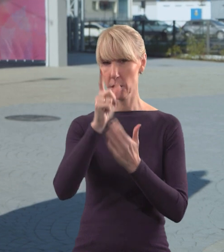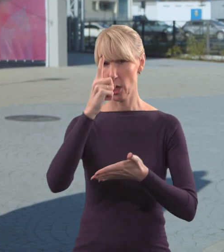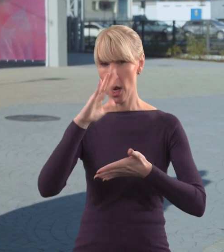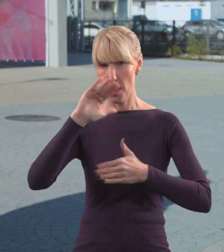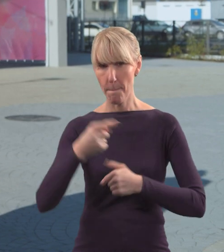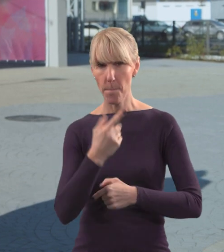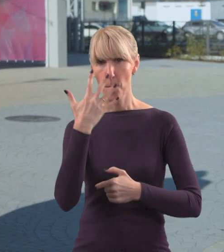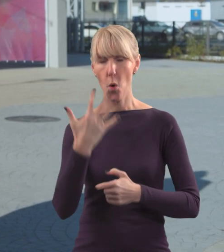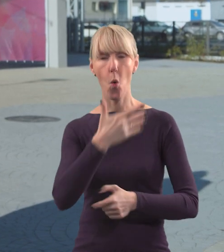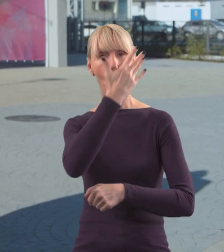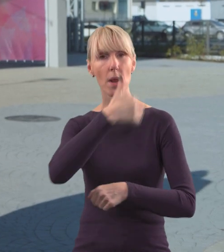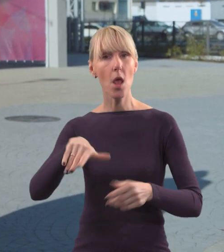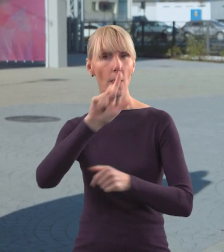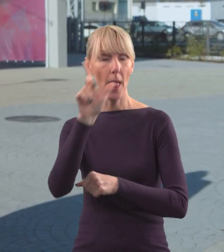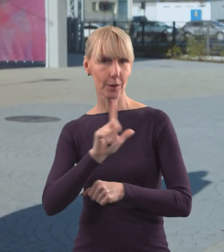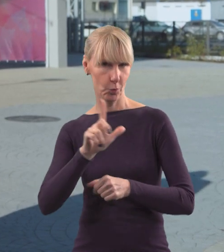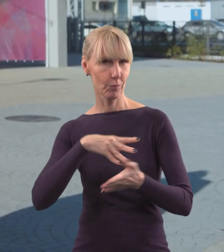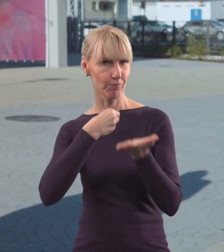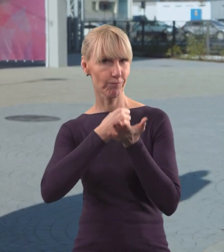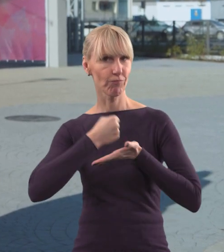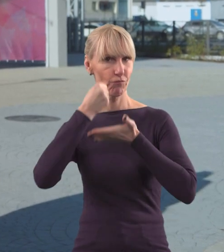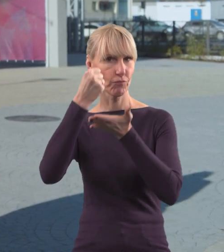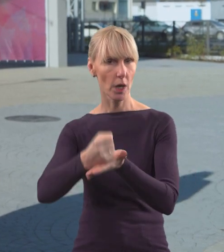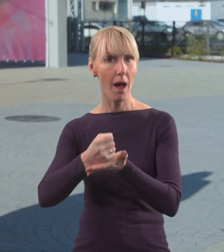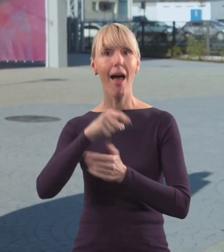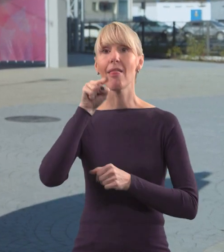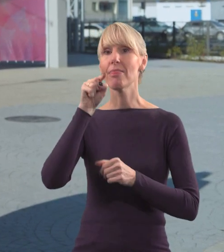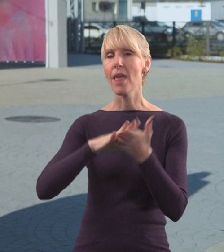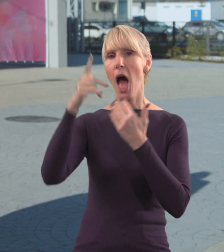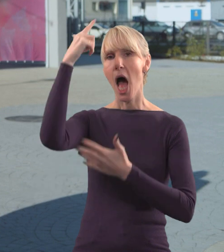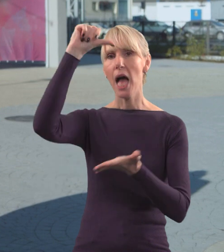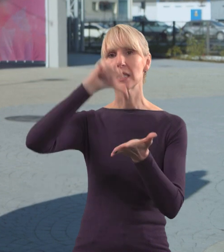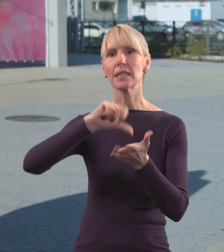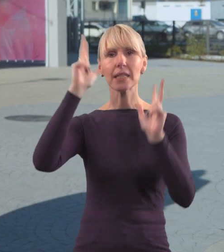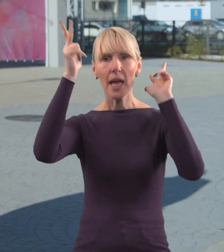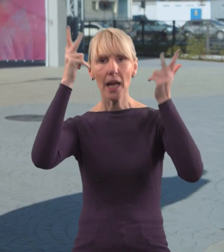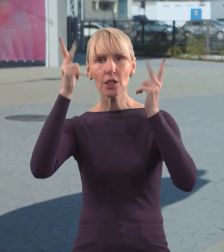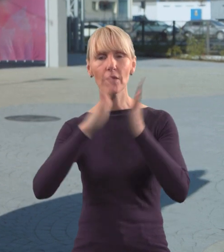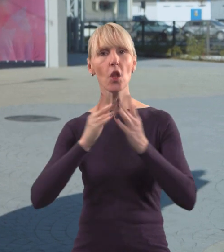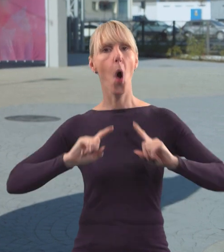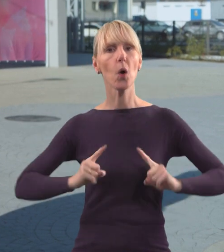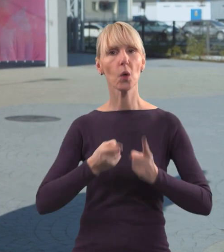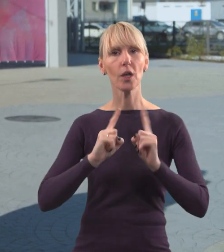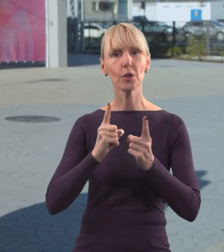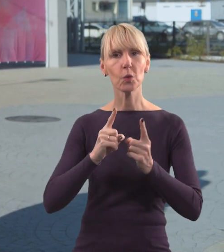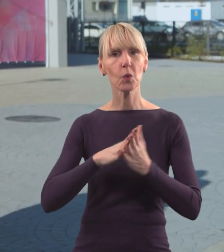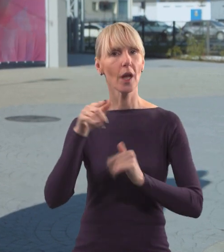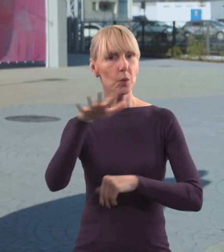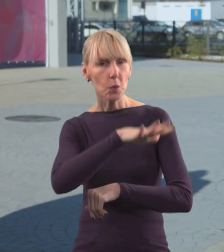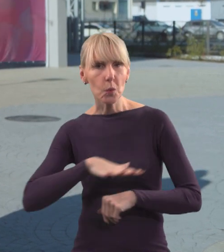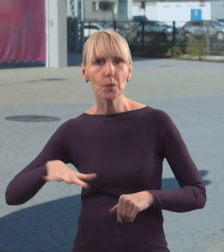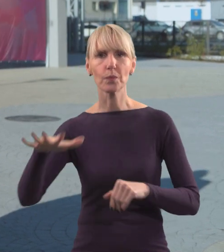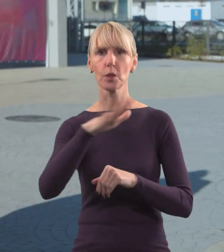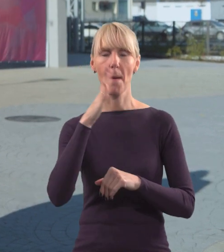złotych. Te i inne wydarzenia kulturalne, które Skierniewickie Centrum Kultury i Sztuki organizuje dla mieszkańców regionu są